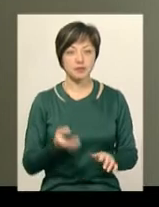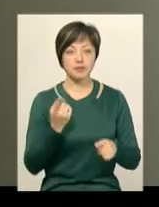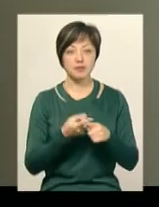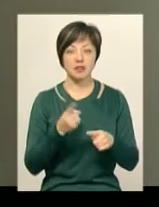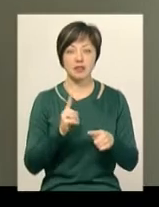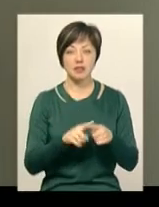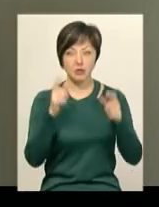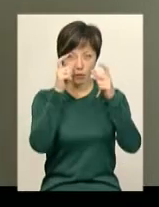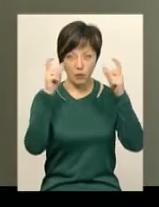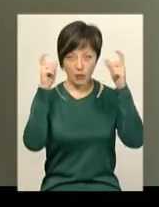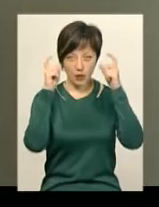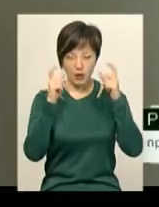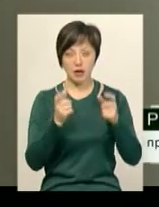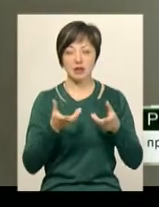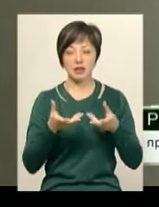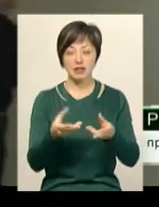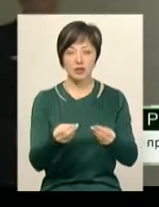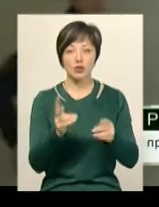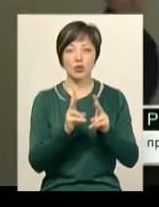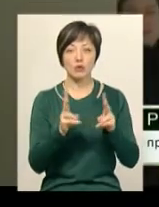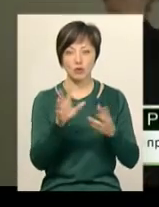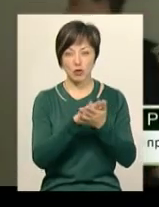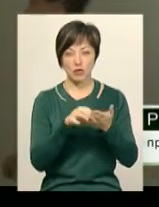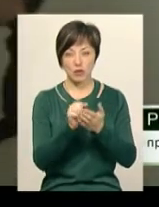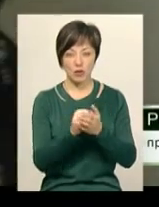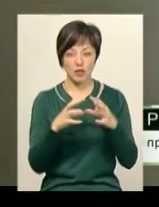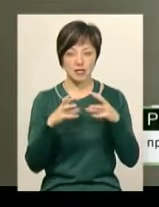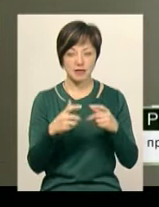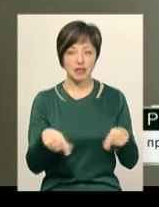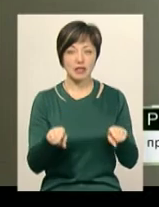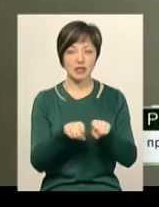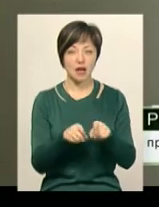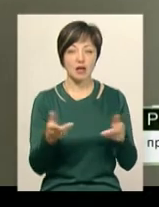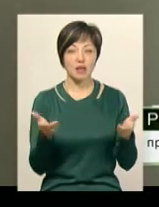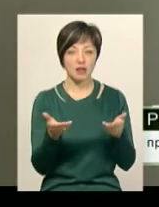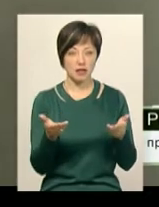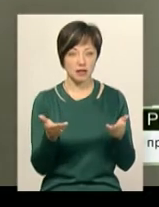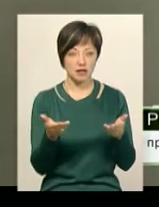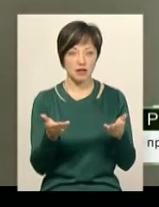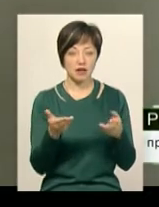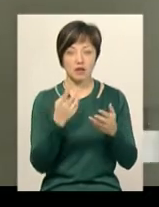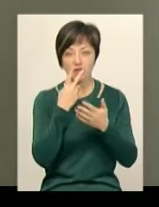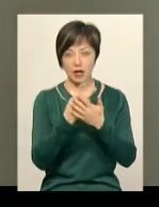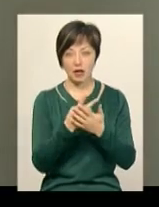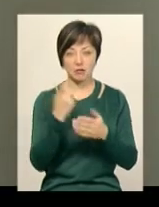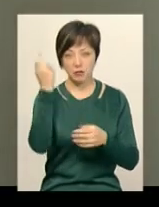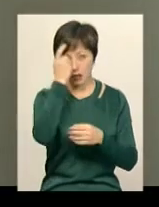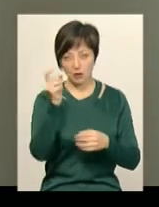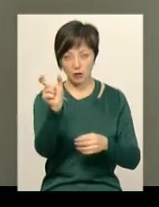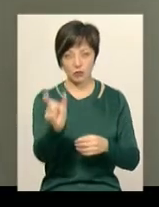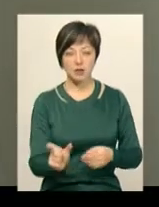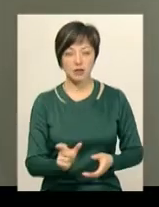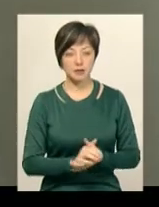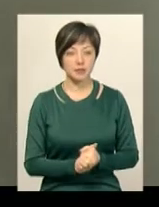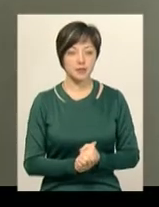очі кожного, хто їх надягає. Тобто вони спотворюють світ таким чином, яким виглядом бачить світ саме на